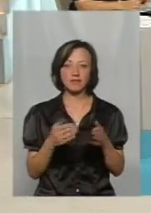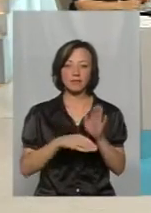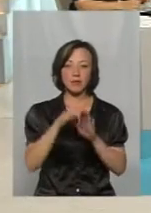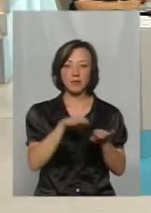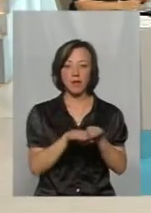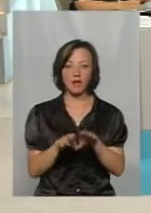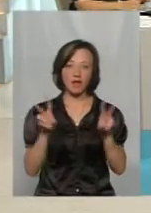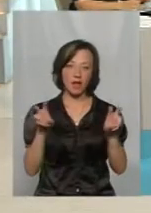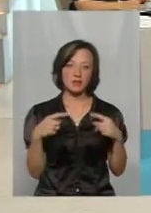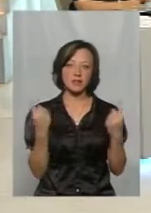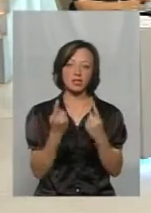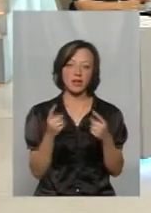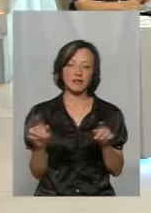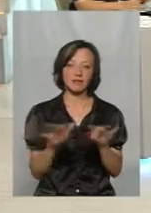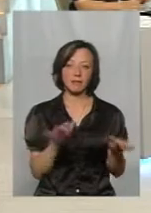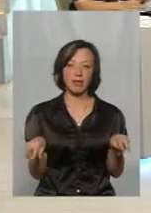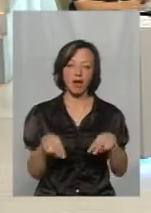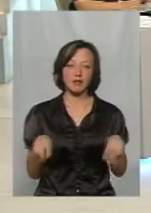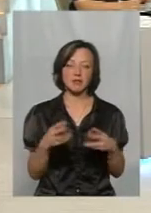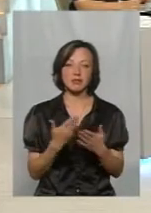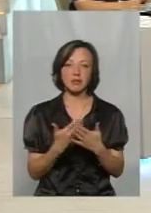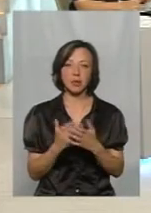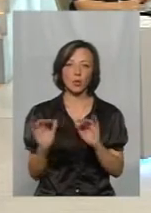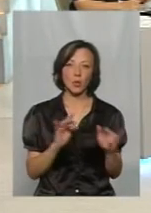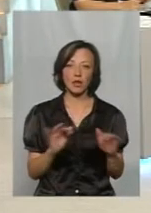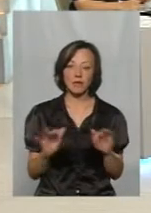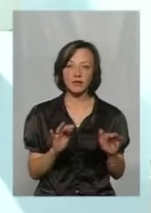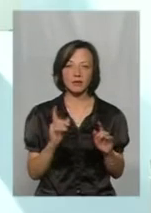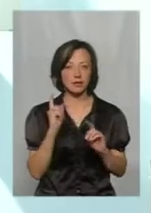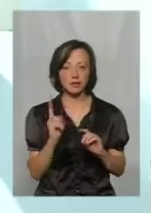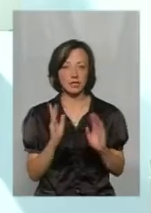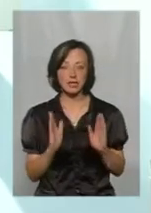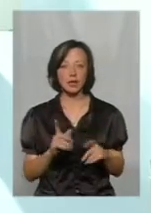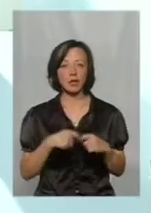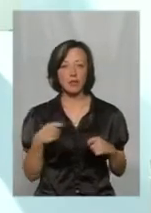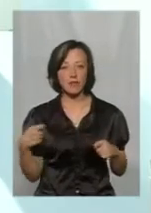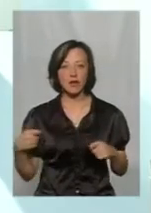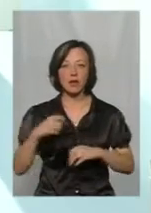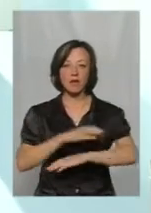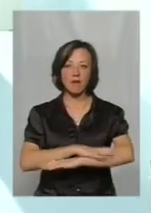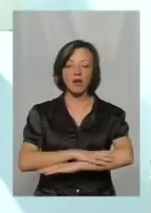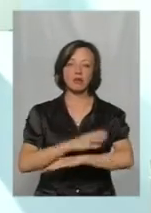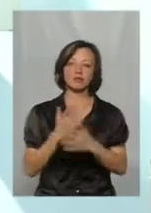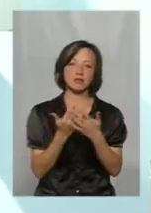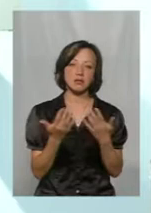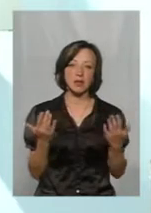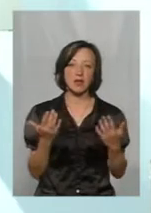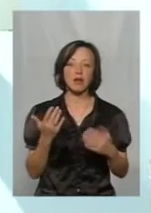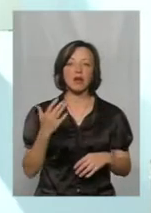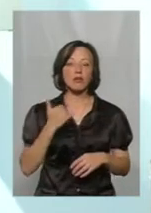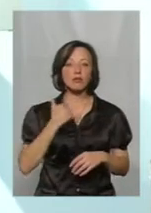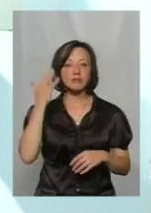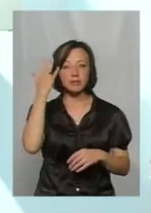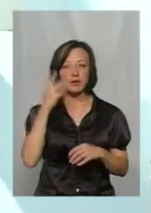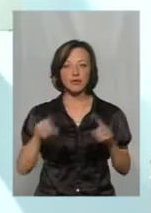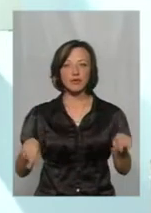назва. Ну, це звичайні танці. Танці рухливі, рухливі, не тільки повільні, вальс такі. На меті в нас стояло